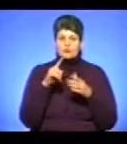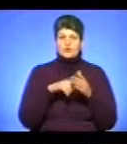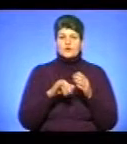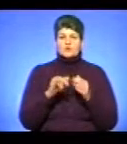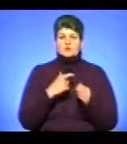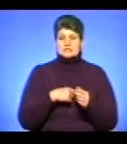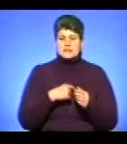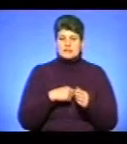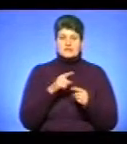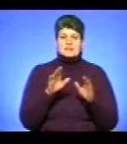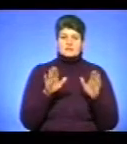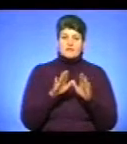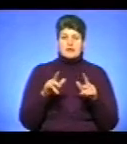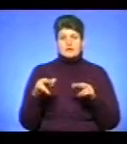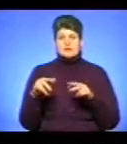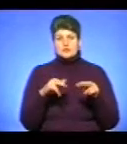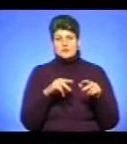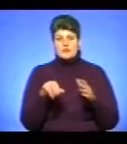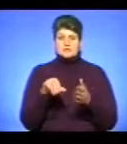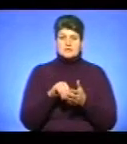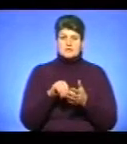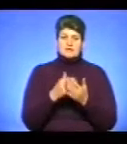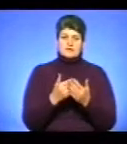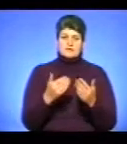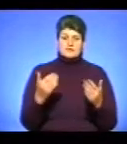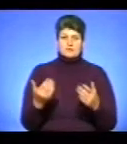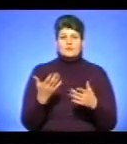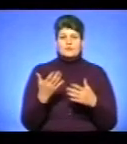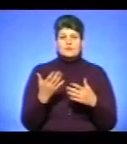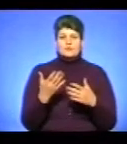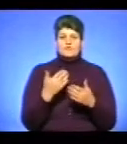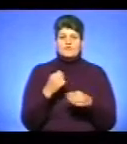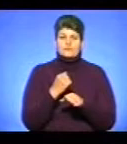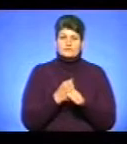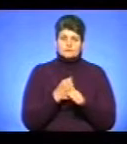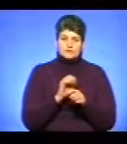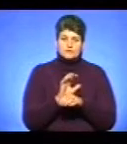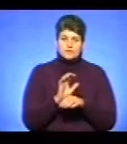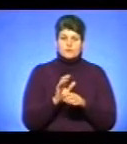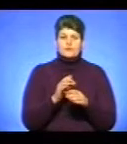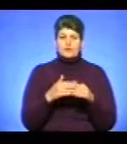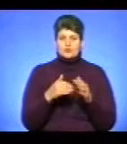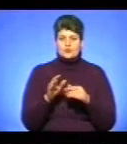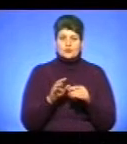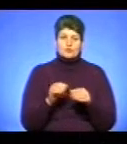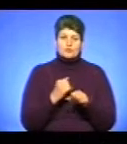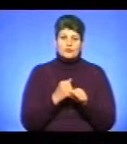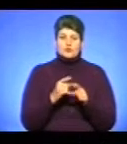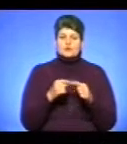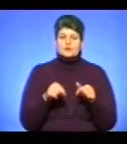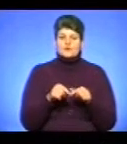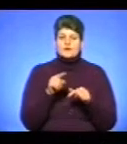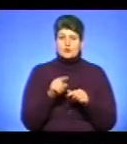у себе». Вони співали, танцювали, представили виставку виробів ручної роботи. Захід тривав дві години. Організували його